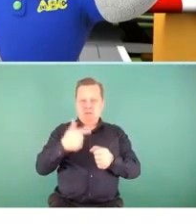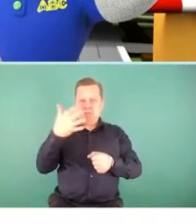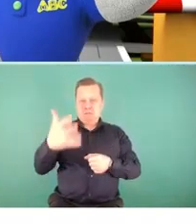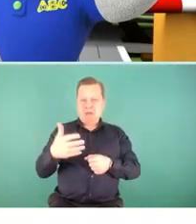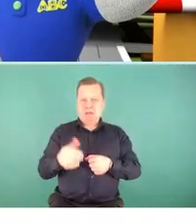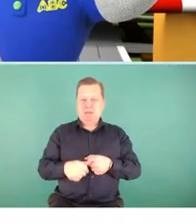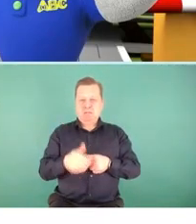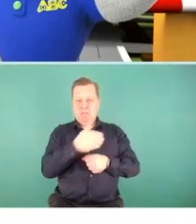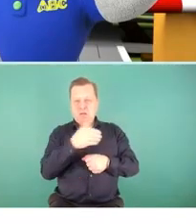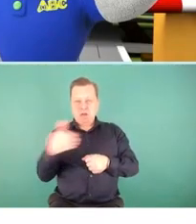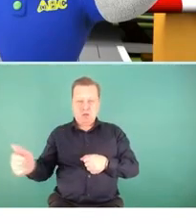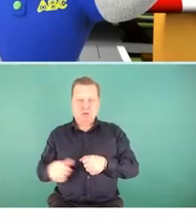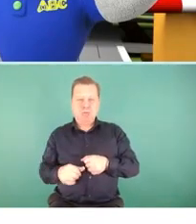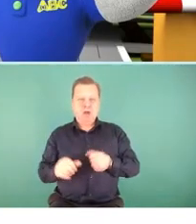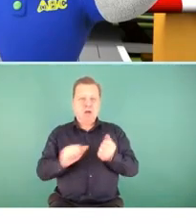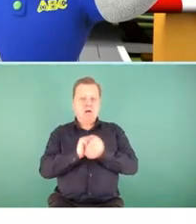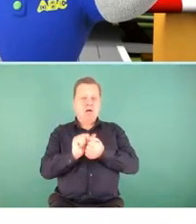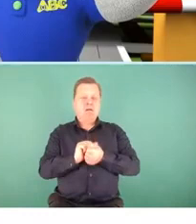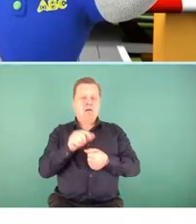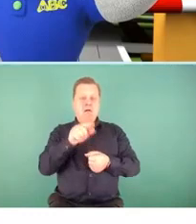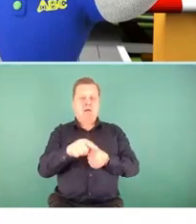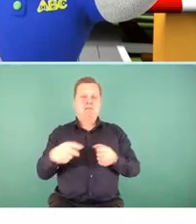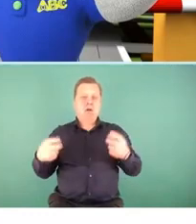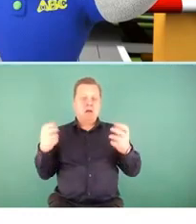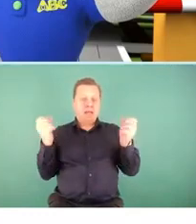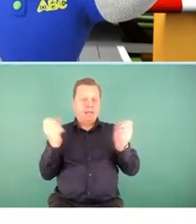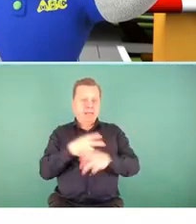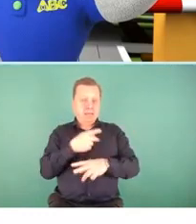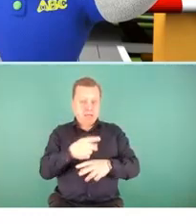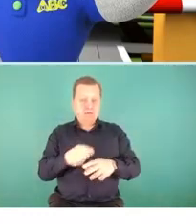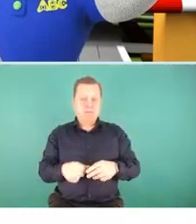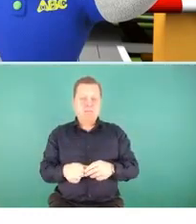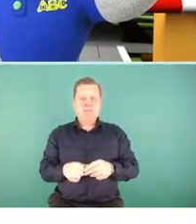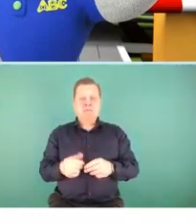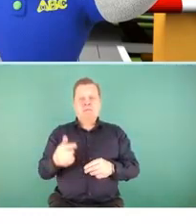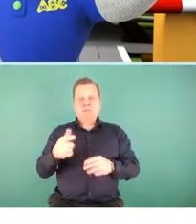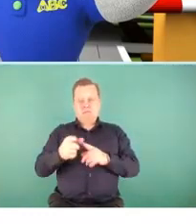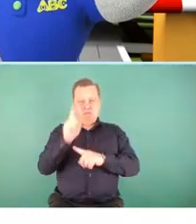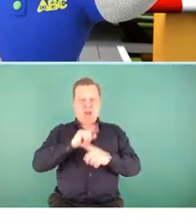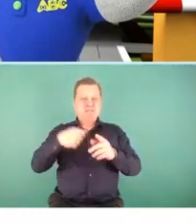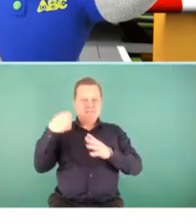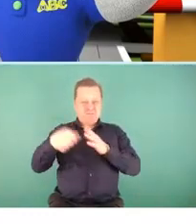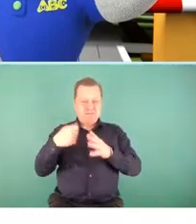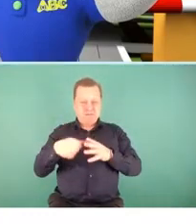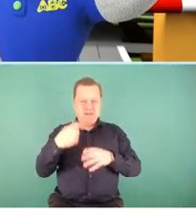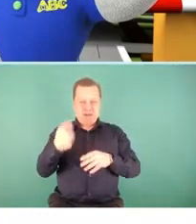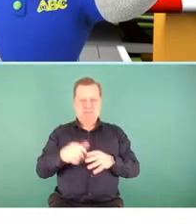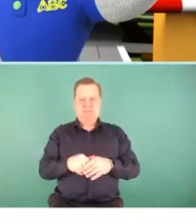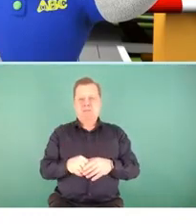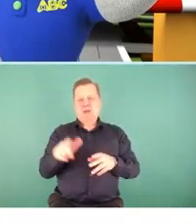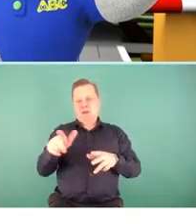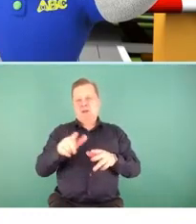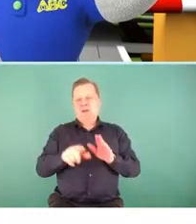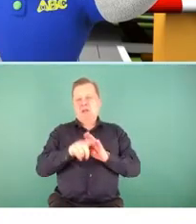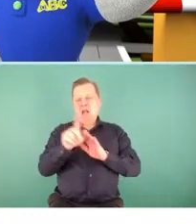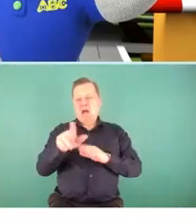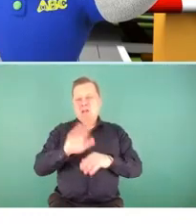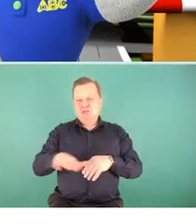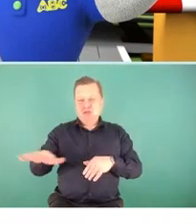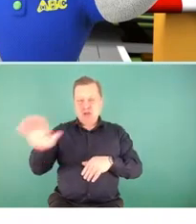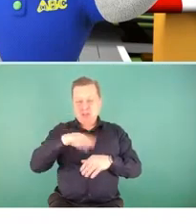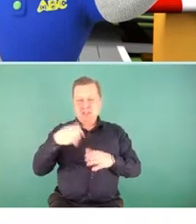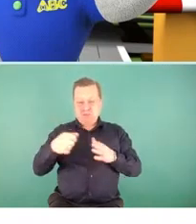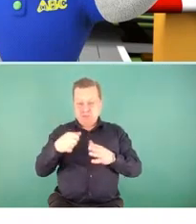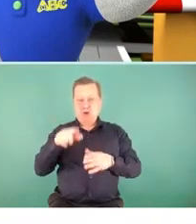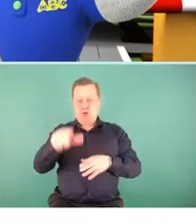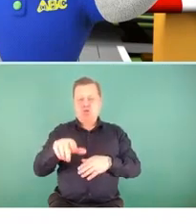a spoty, które były emitowane w kinach przed filmami familijnymi skierowanymi do dzieci obejrzało